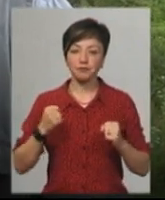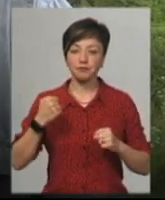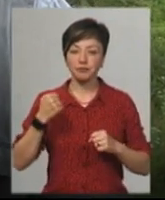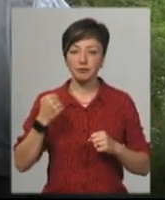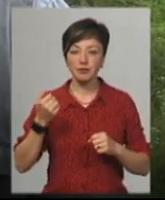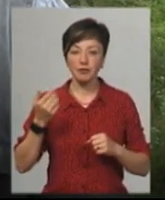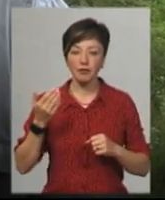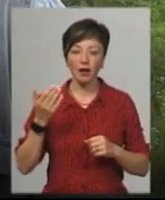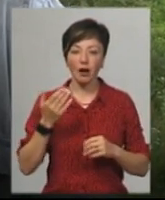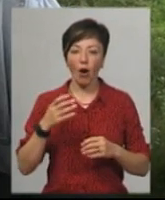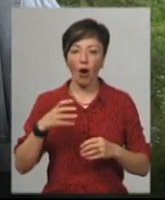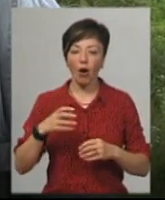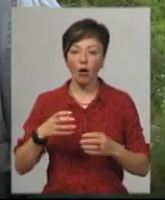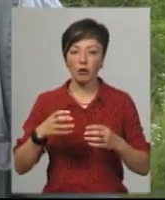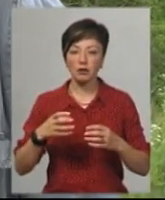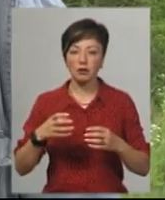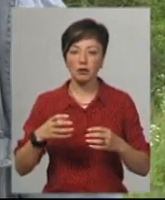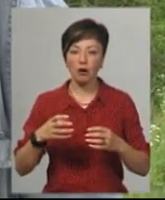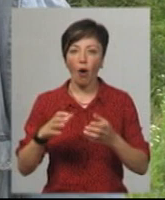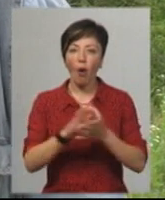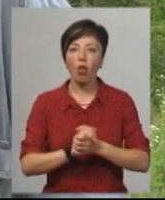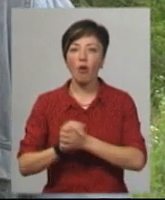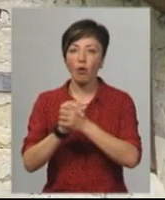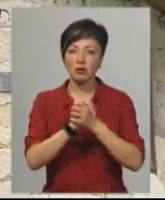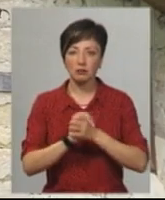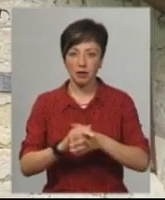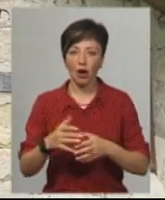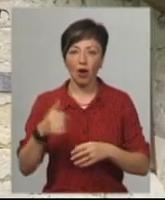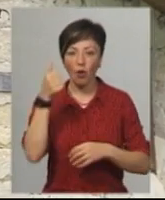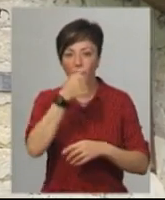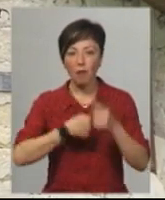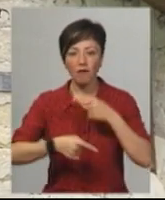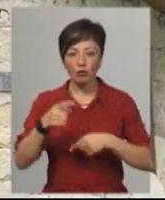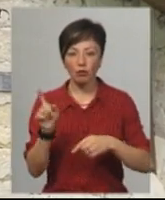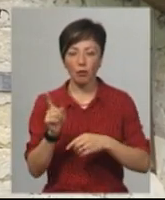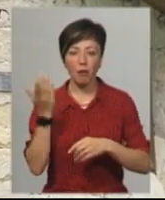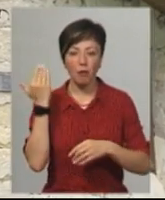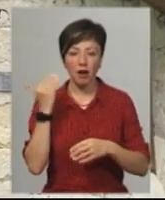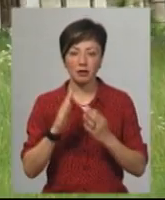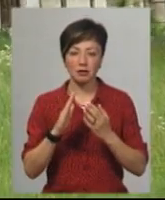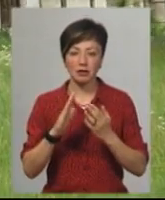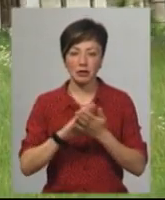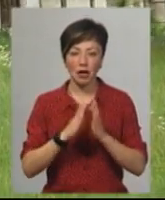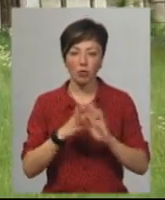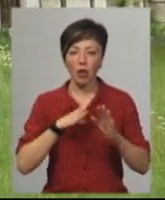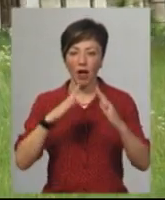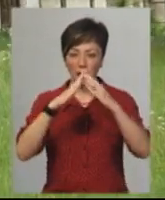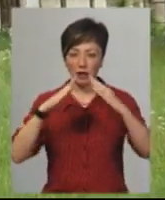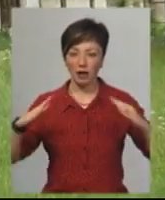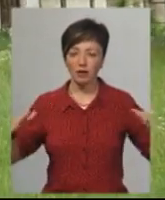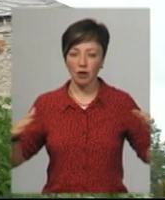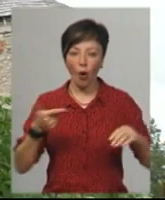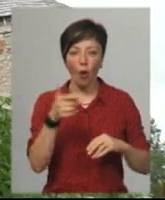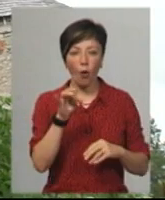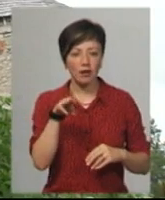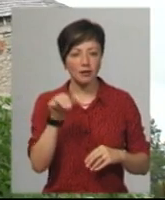колгоспних рухів повернути до попереднього стану. Була колись дихівка з гонти, робимо дихівку з